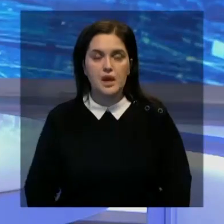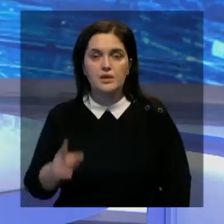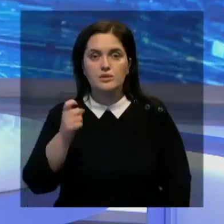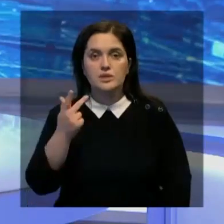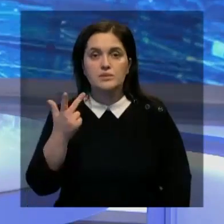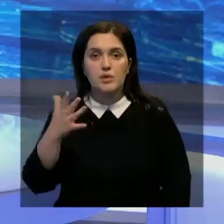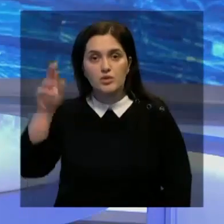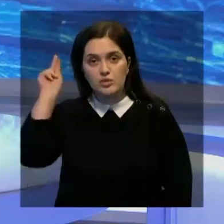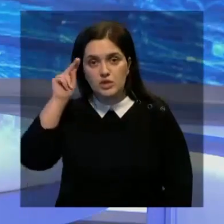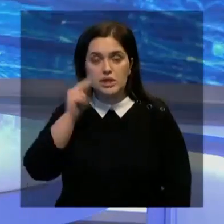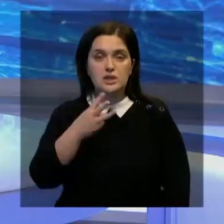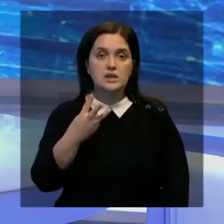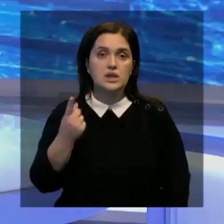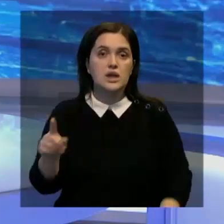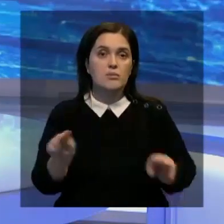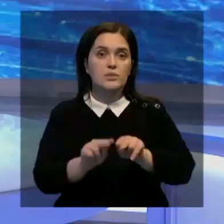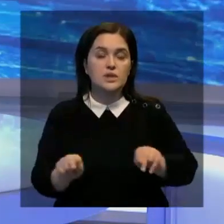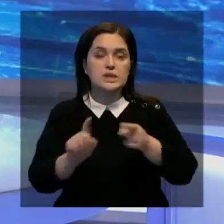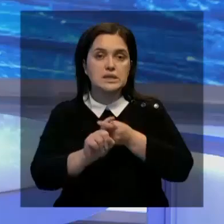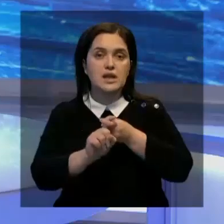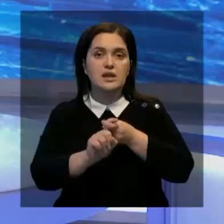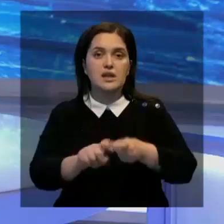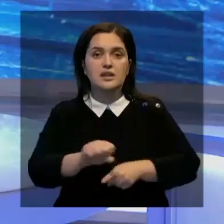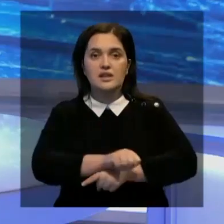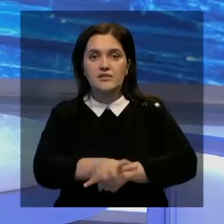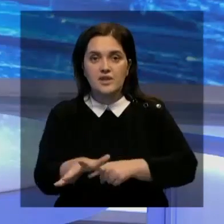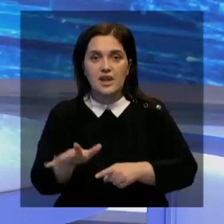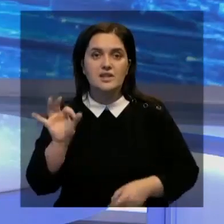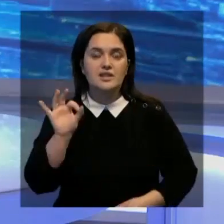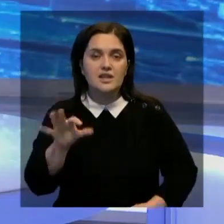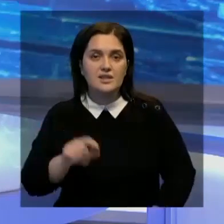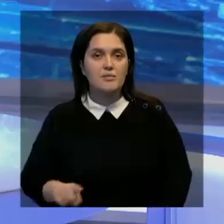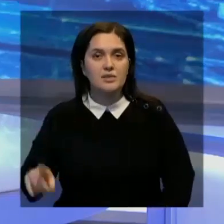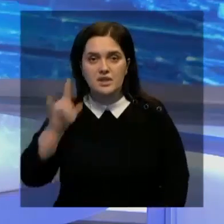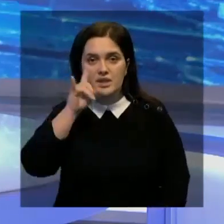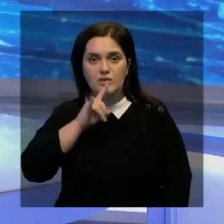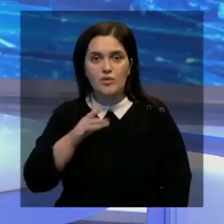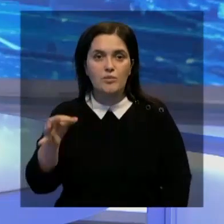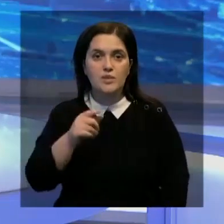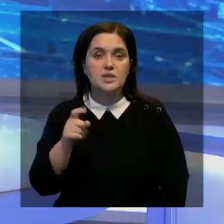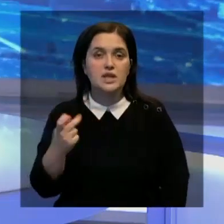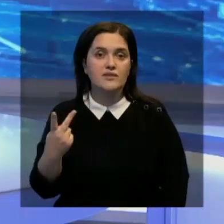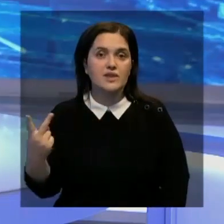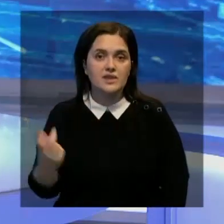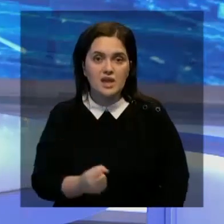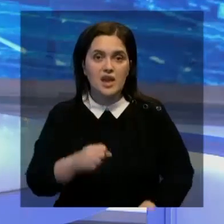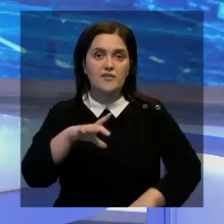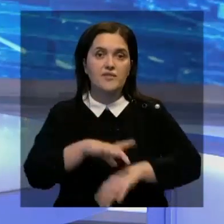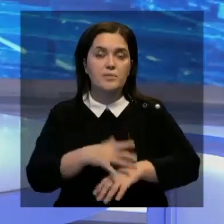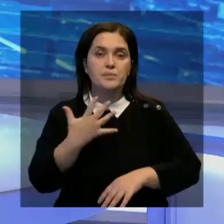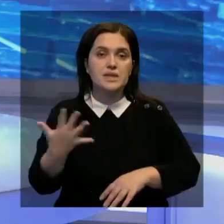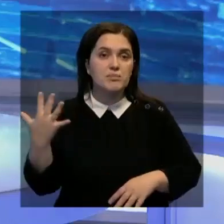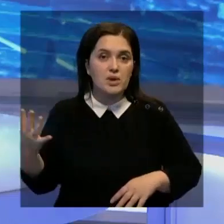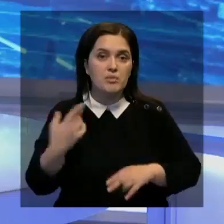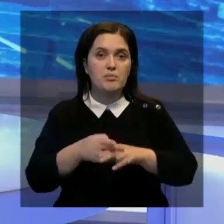135 учащихся, 31 педагог заразились коронавирусом с начала октября в Западно-Казахстанской области. Также за две недели выявлено